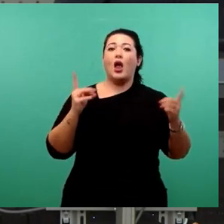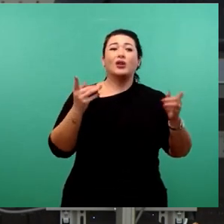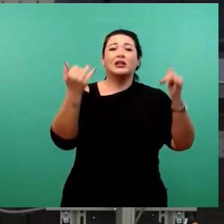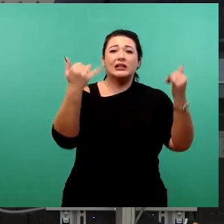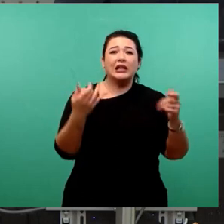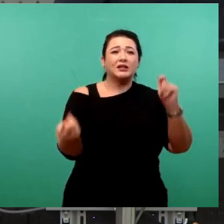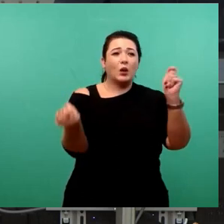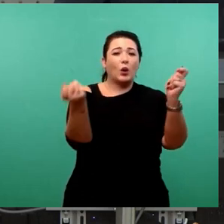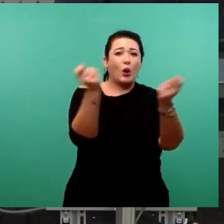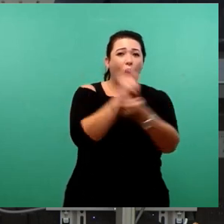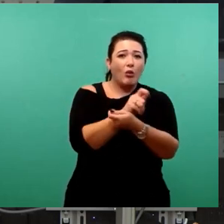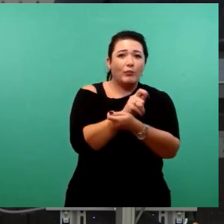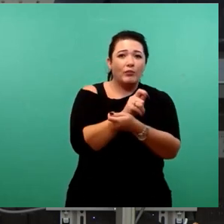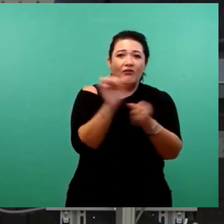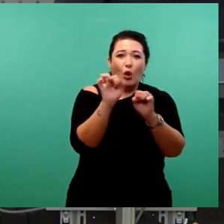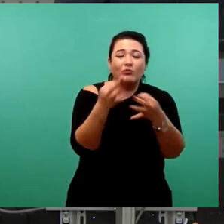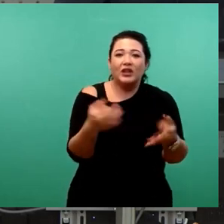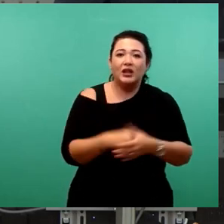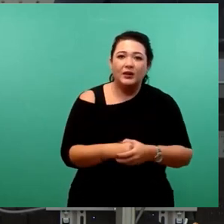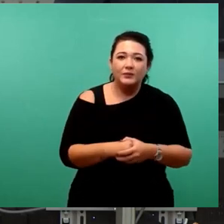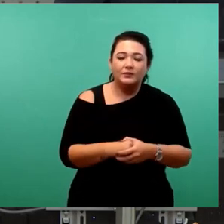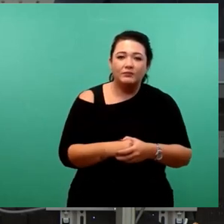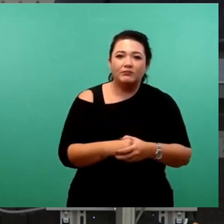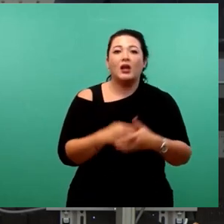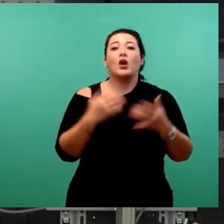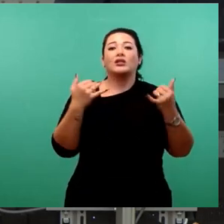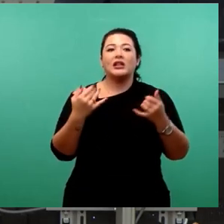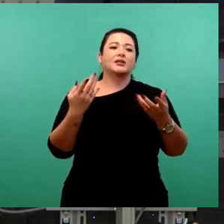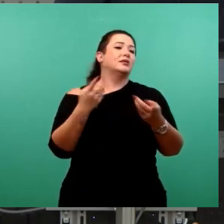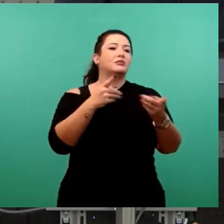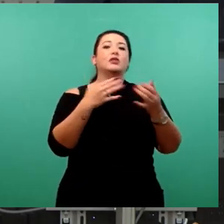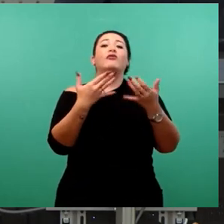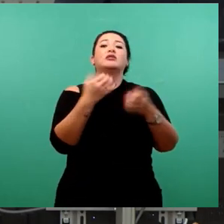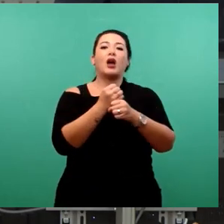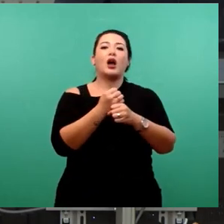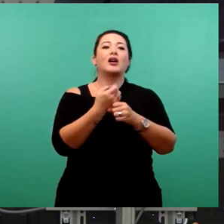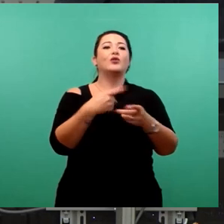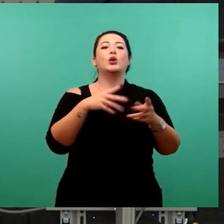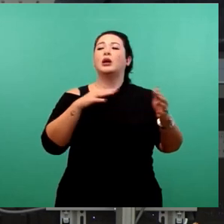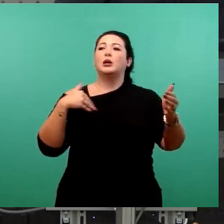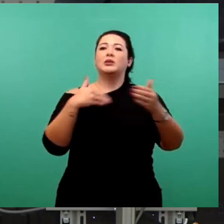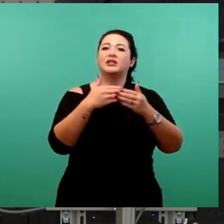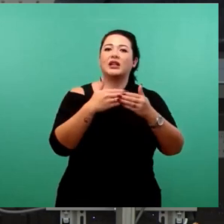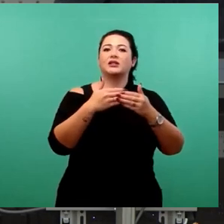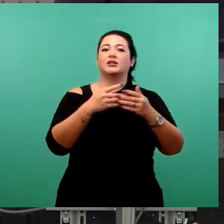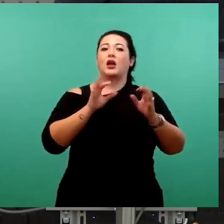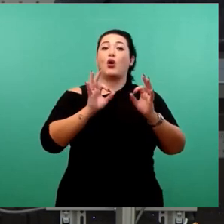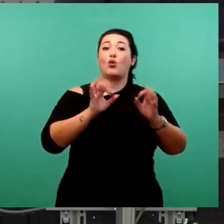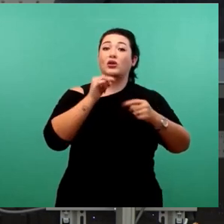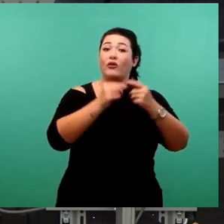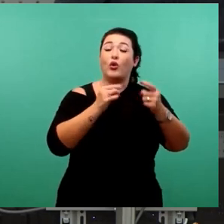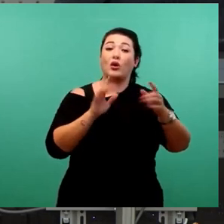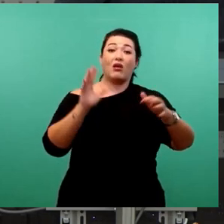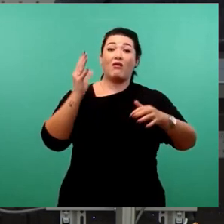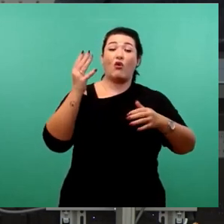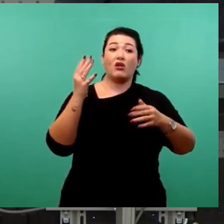Prozess übrigens schon mal, wie weiter, da ging es. Stattdessen zerschlagen Sie den erfolgreich und relativ gut geführten Bereich Ordnung und Sicherheit